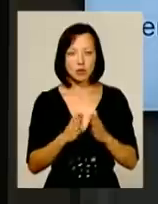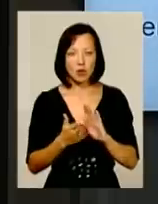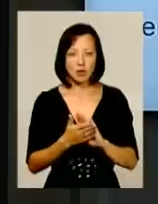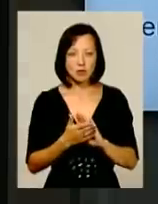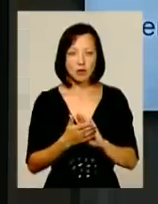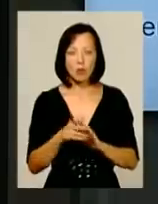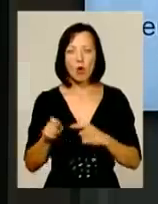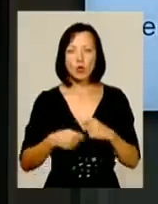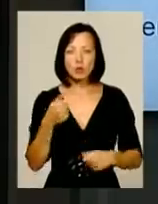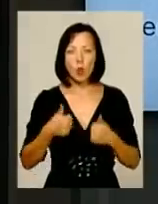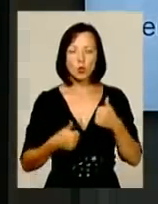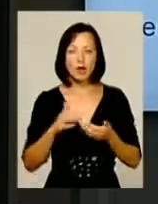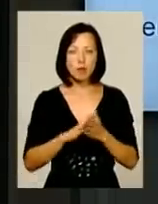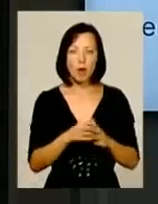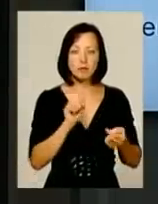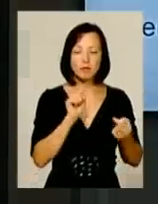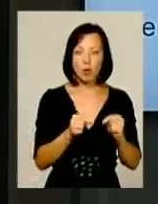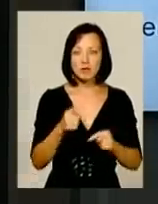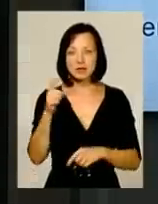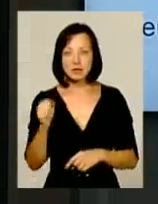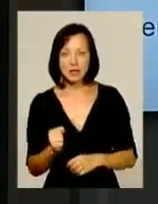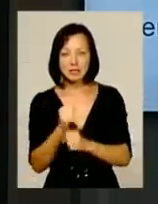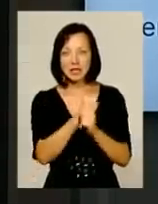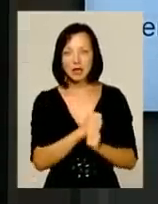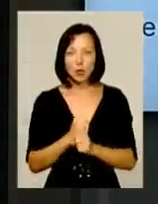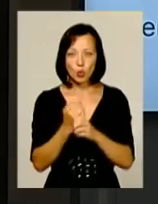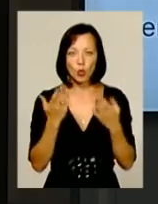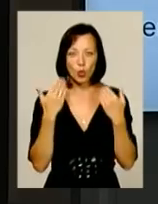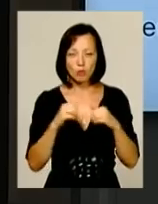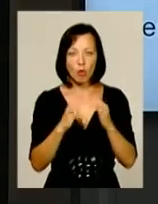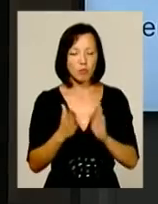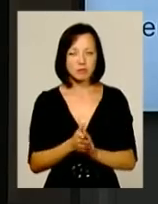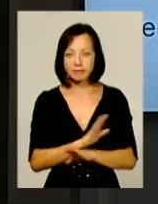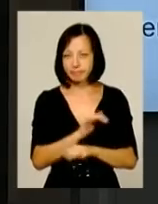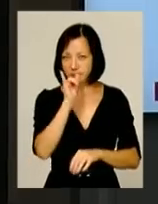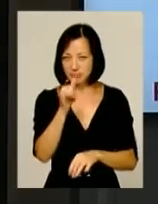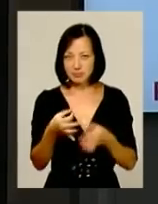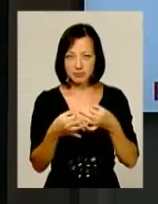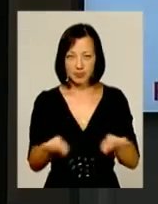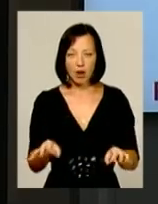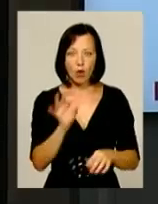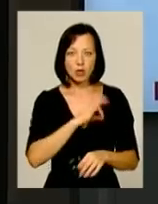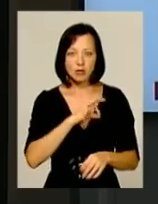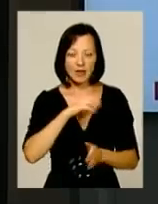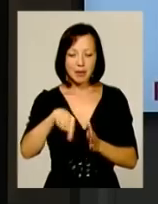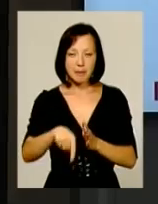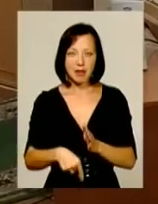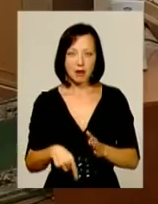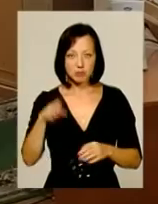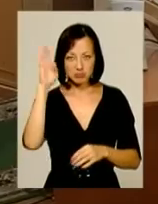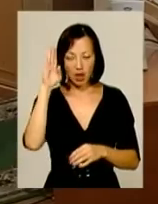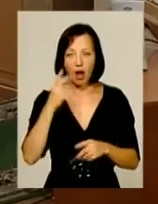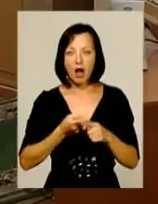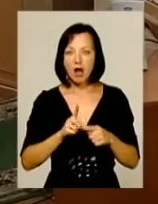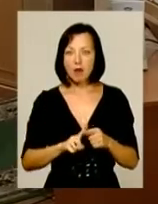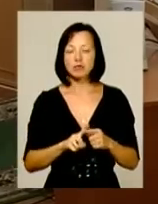Попри всі аргументи «за» і «проти», санаторно-курортному комплексу таки не дозволили користуватися мінеральною свердловиною. Не